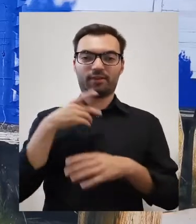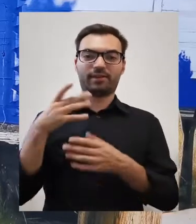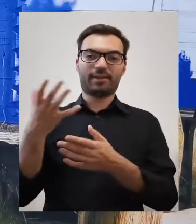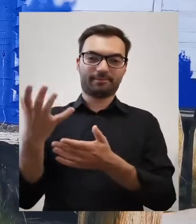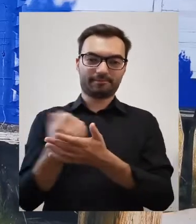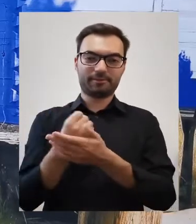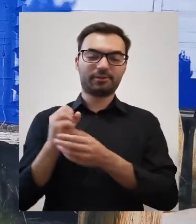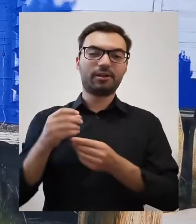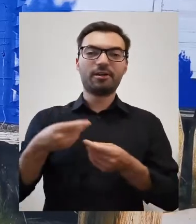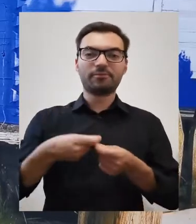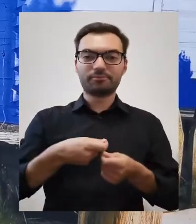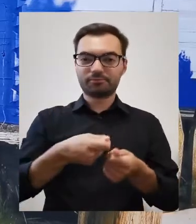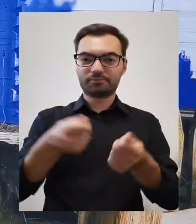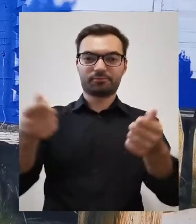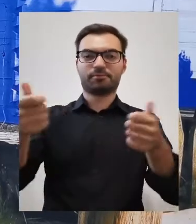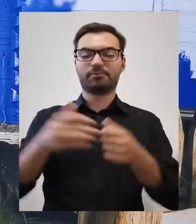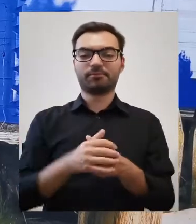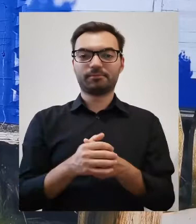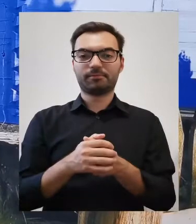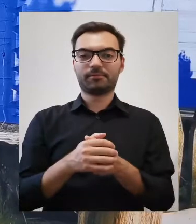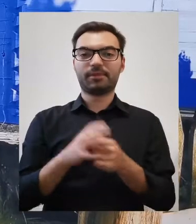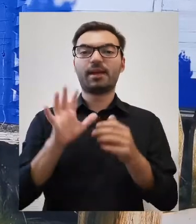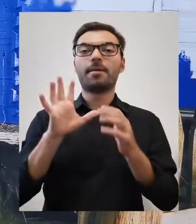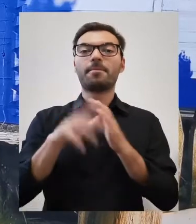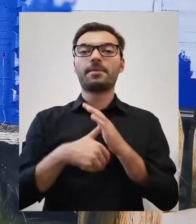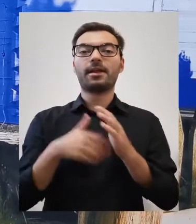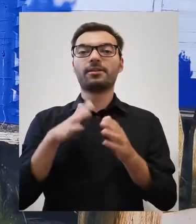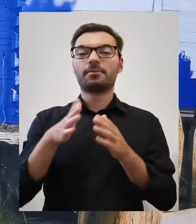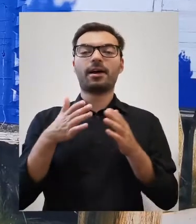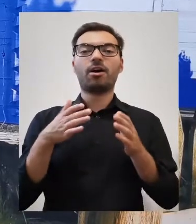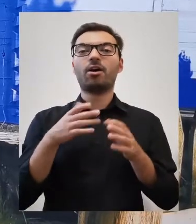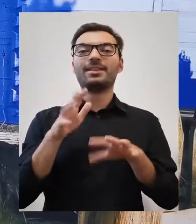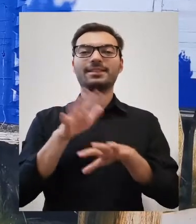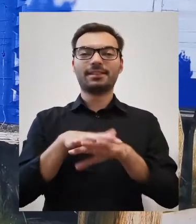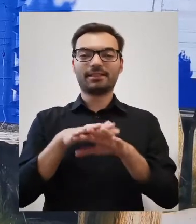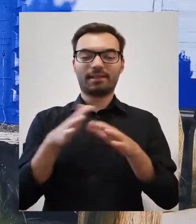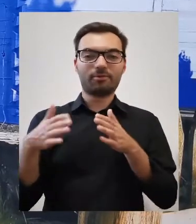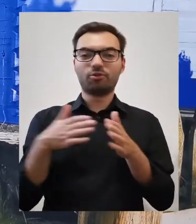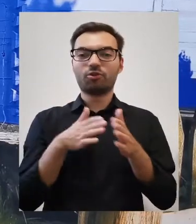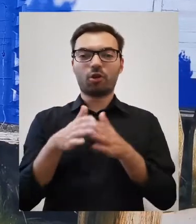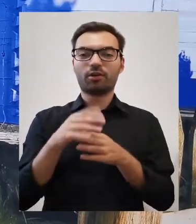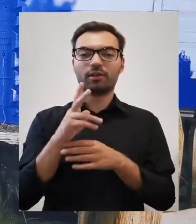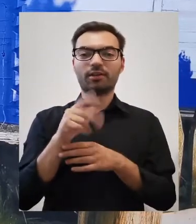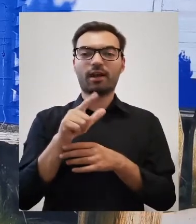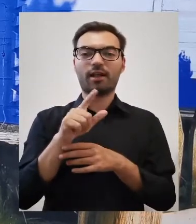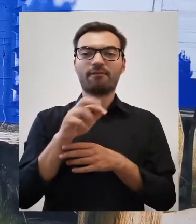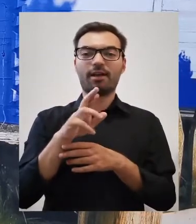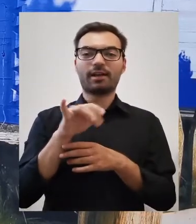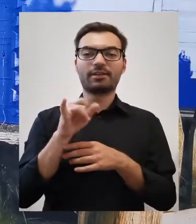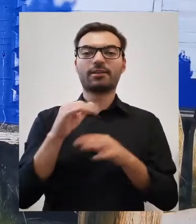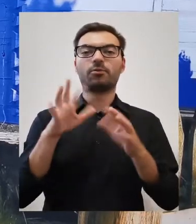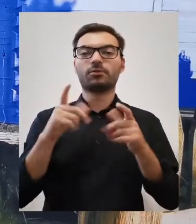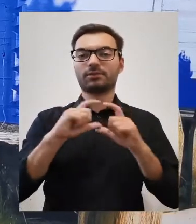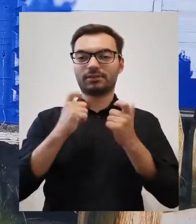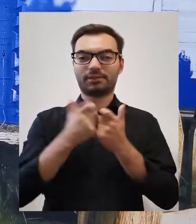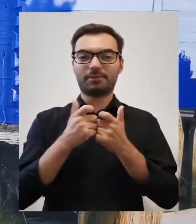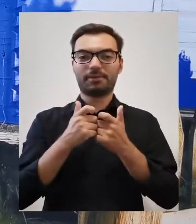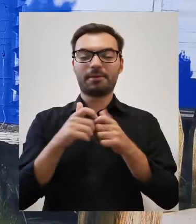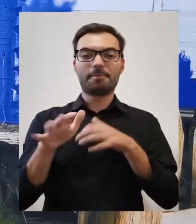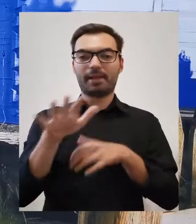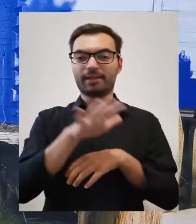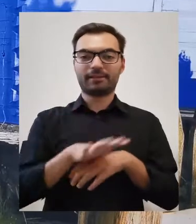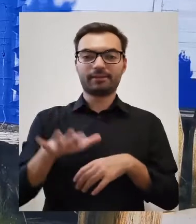Świętej. Przez miasto wytyczono system dróg kalwaryjskich. Dzięki temu cała